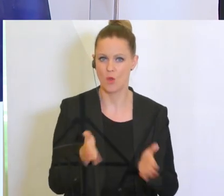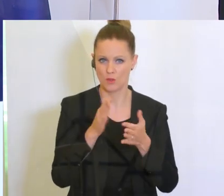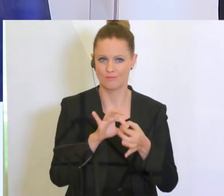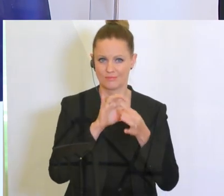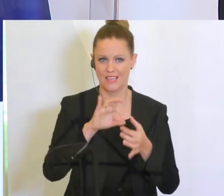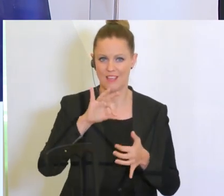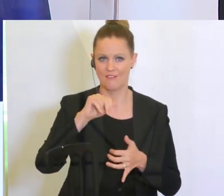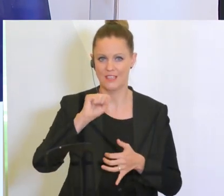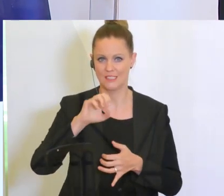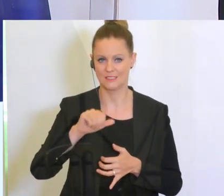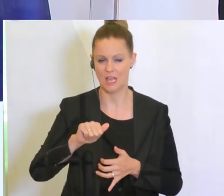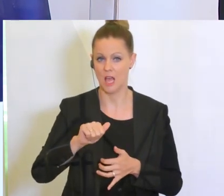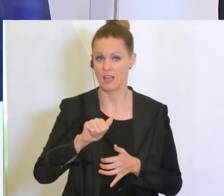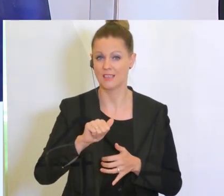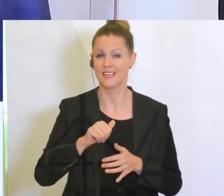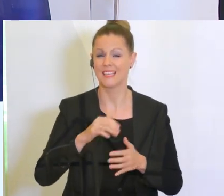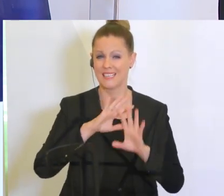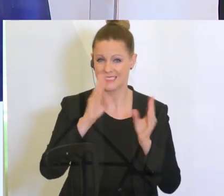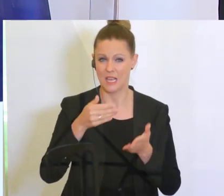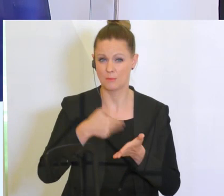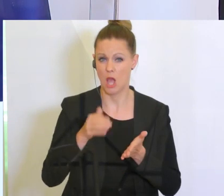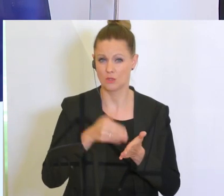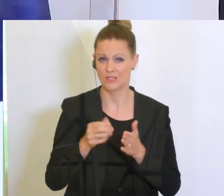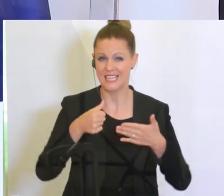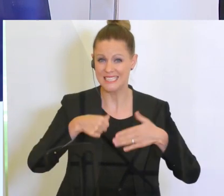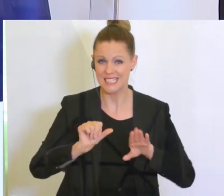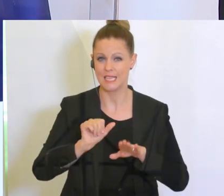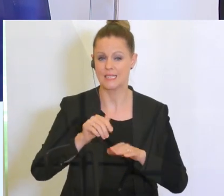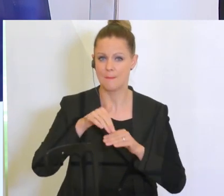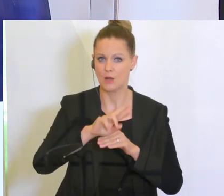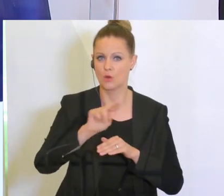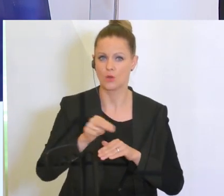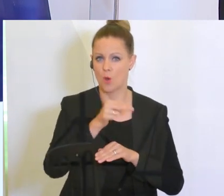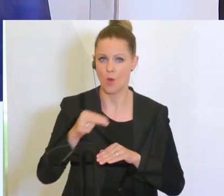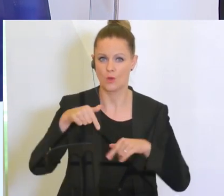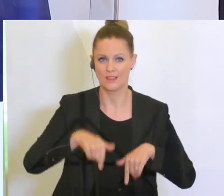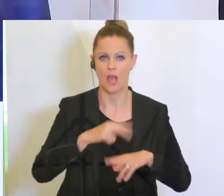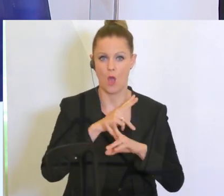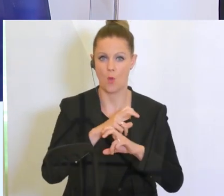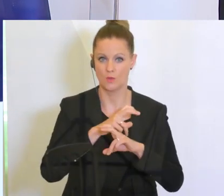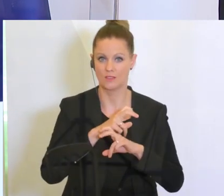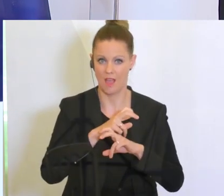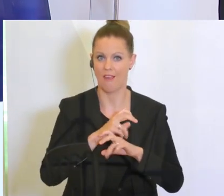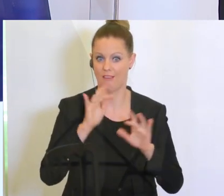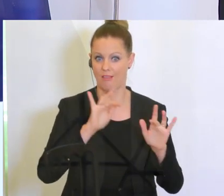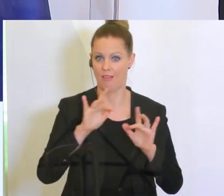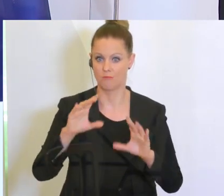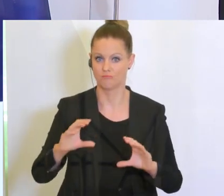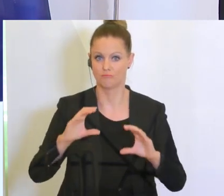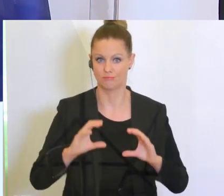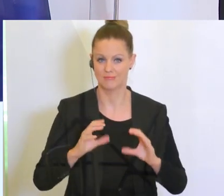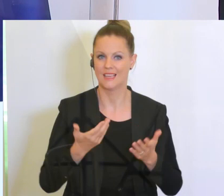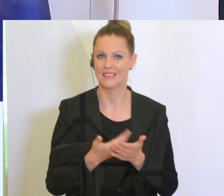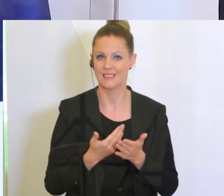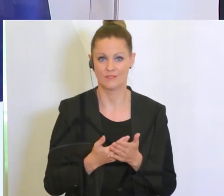meines Ressorts Gesamtausgaben von 16 Millionen Euro in Österreich ausgelöst. Also es ist wesentlich und wir